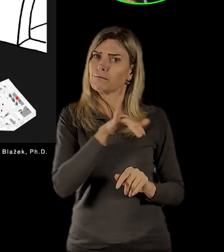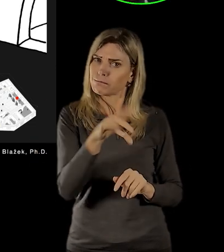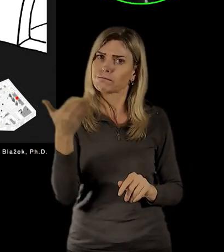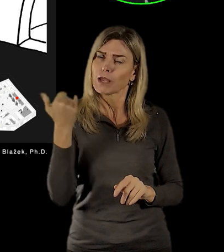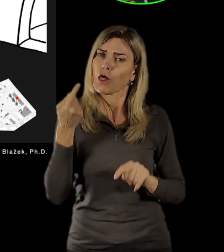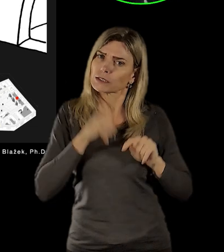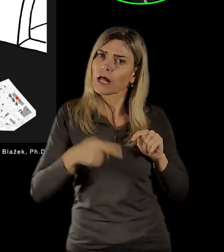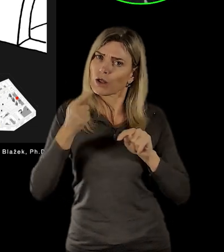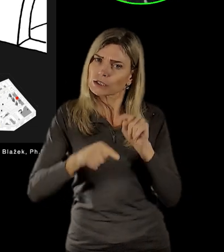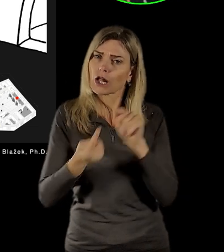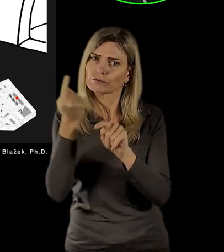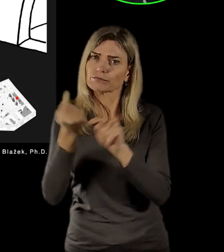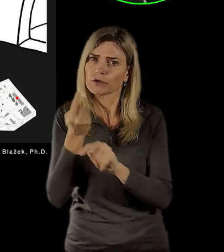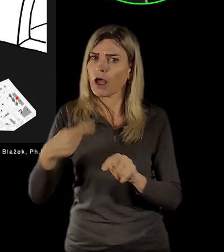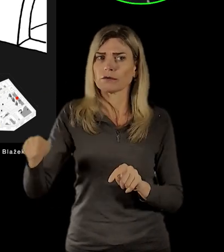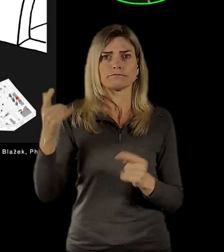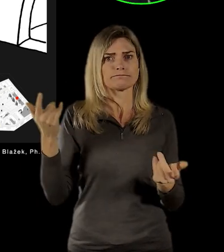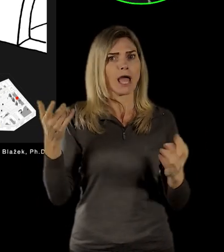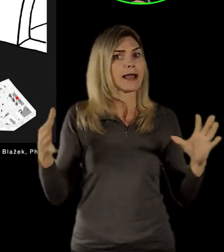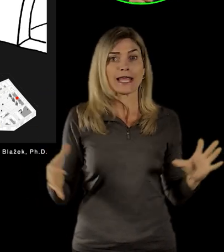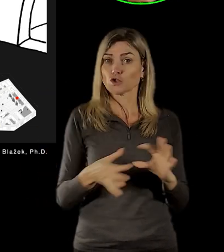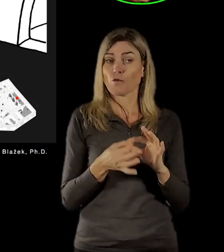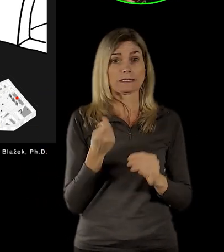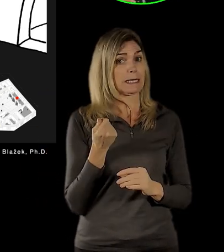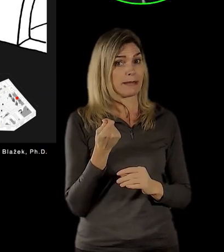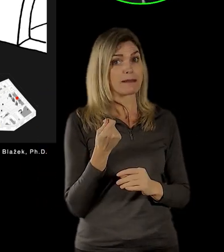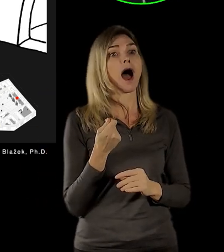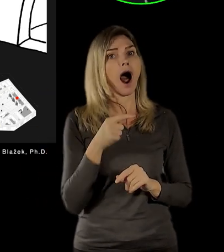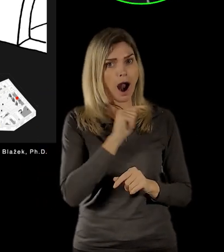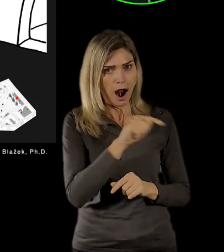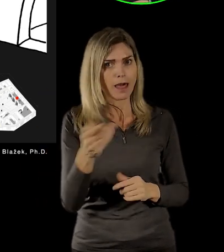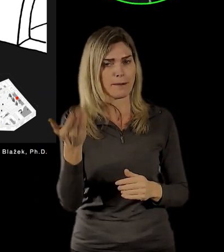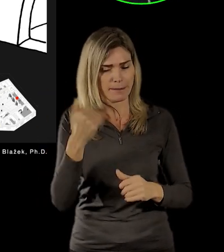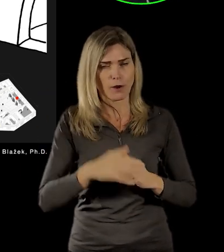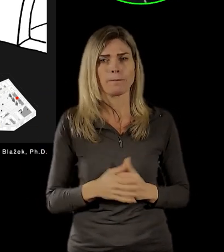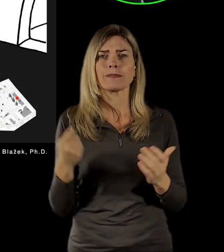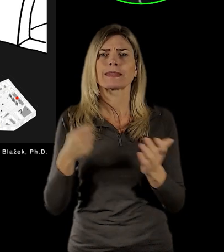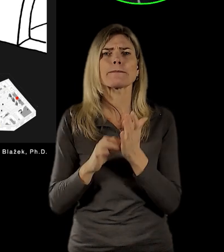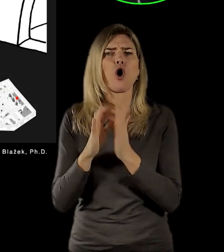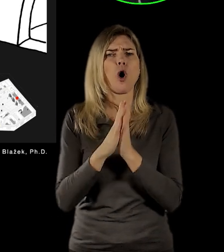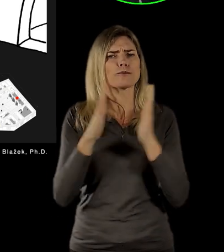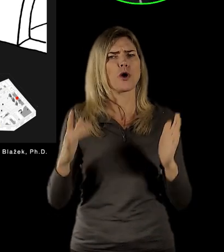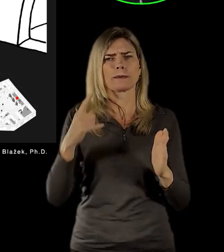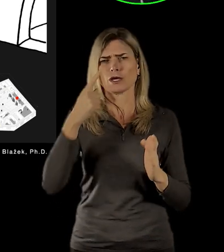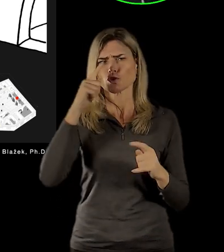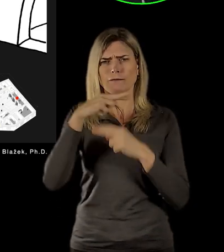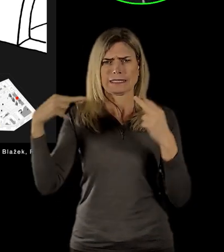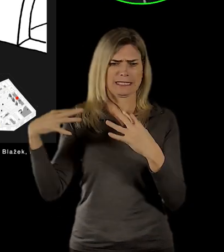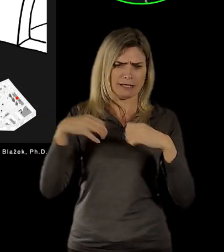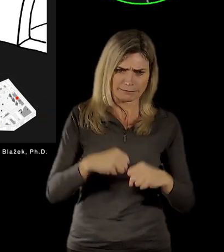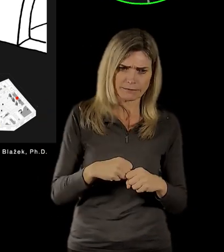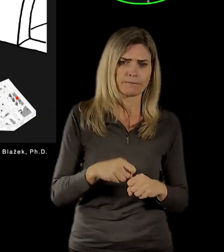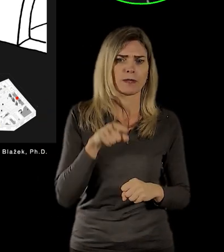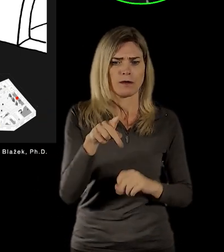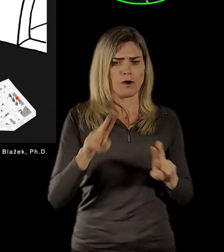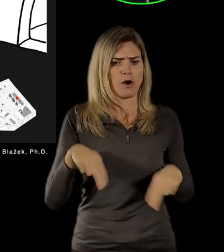události, které zdánlivě vůbec s měnou nesouvisí. Tak máme tady sovětizaci, tohleto je opravdu velmi jenom symbolická